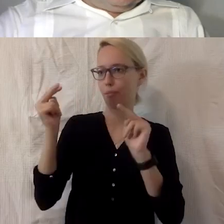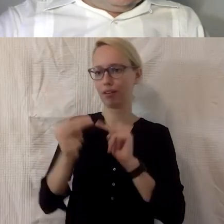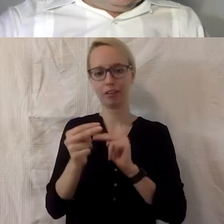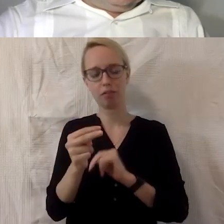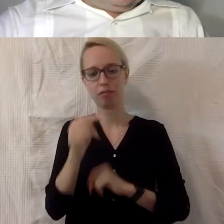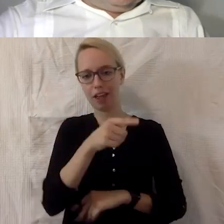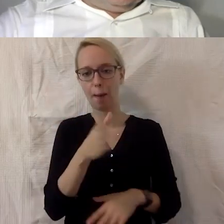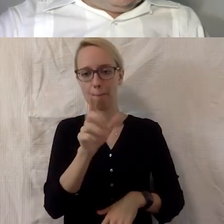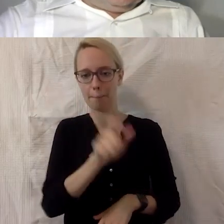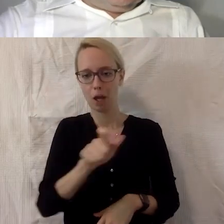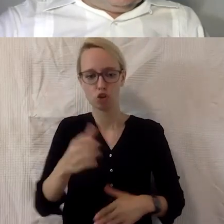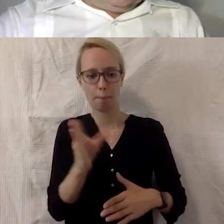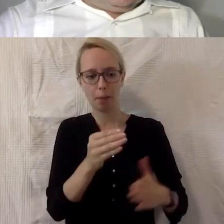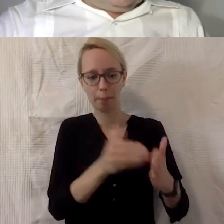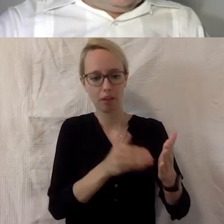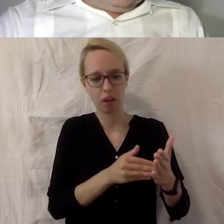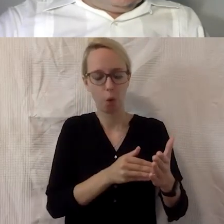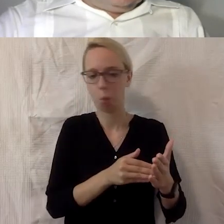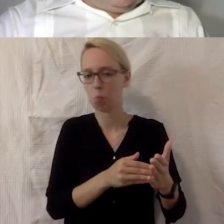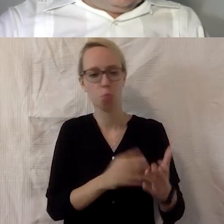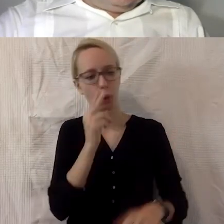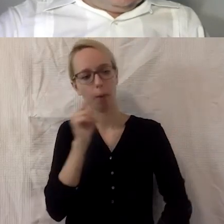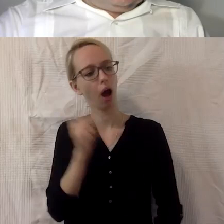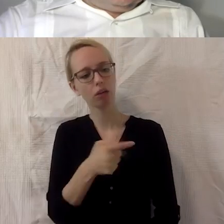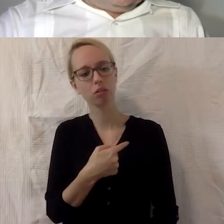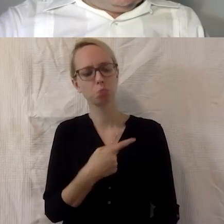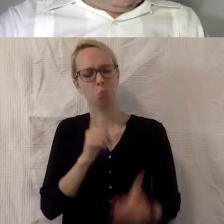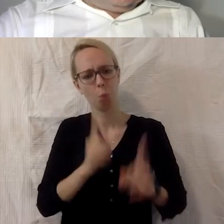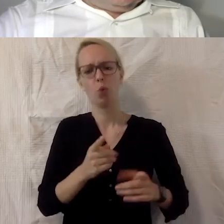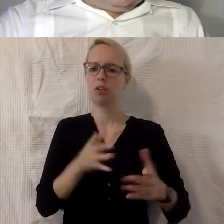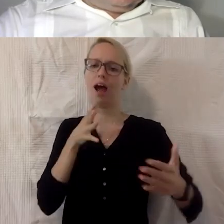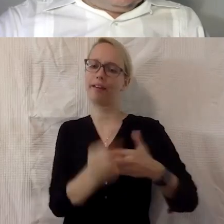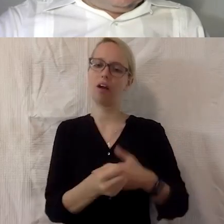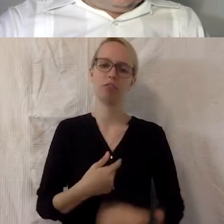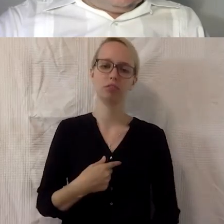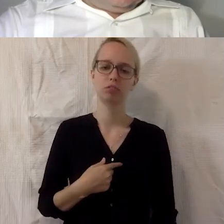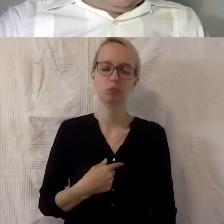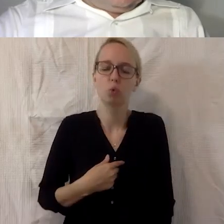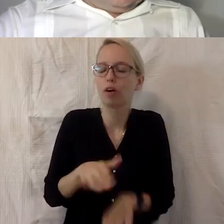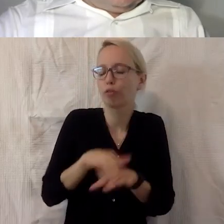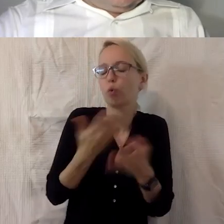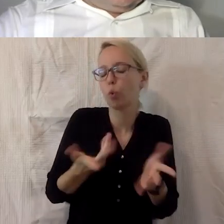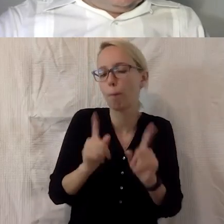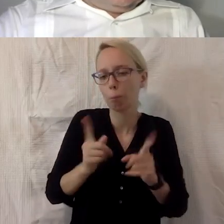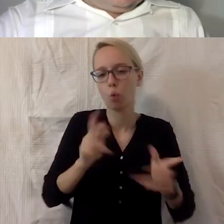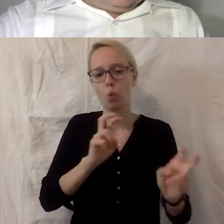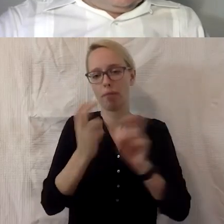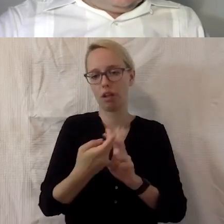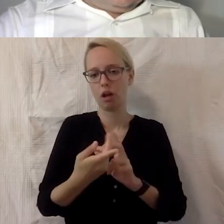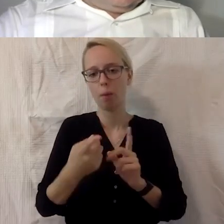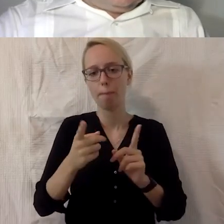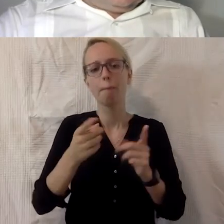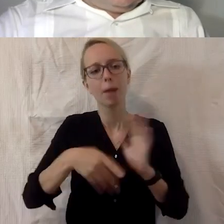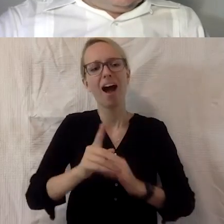Behinderungen in der Gesetzgebung nicht berücksichtigt wird. Das finde ich wirklich, man braucht wirklich deutlich straightere